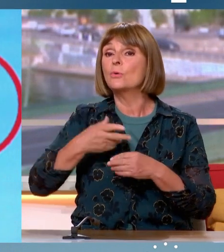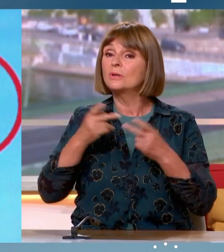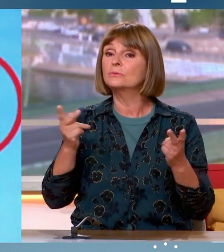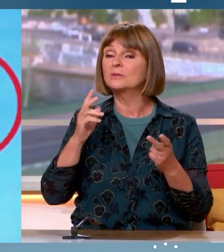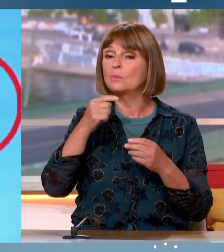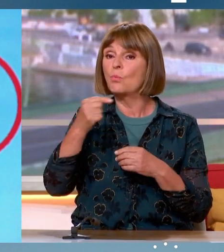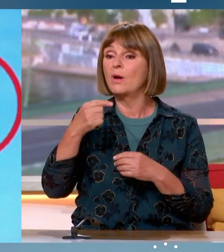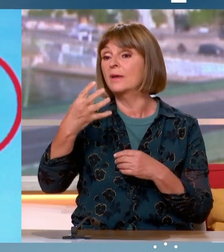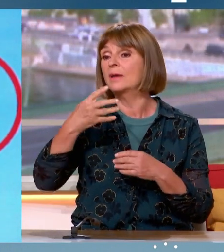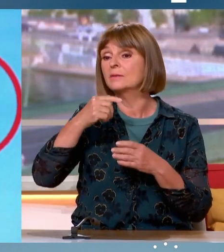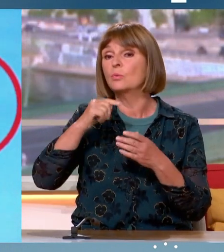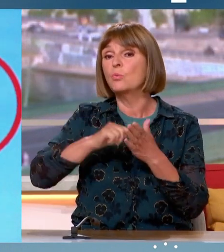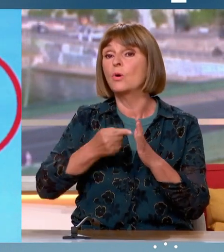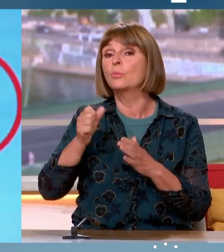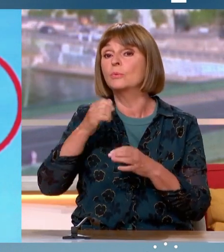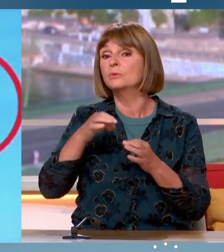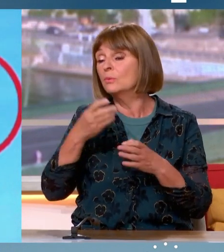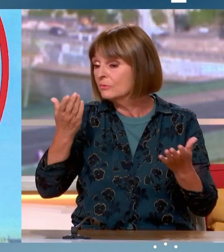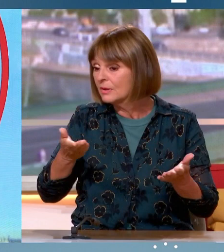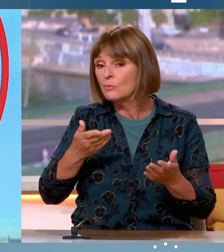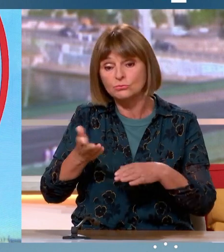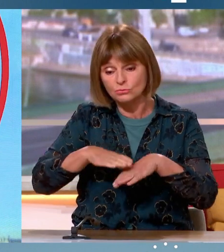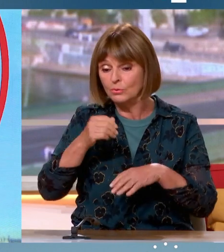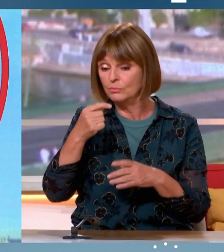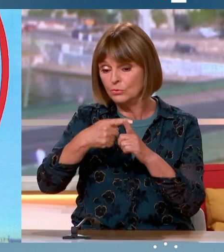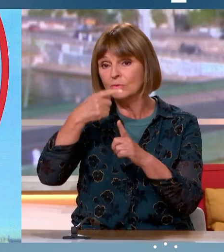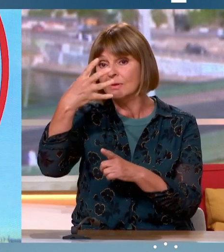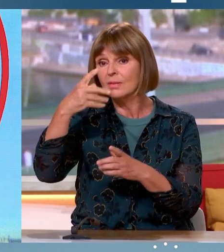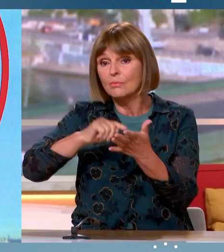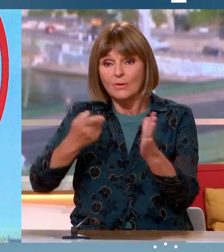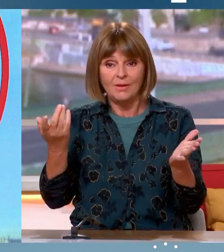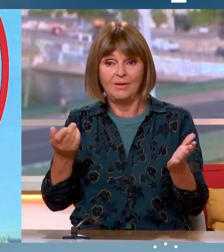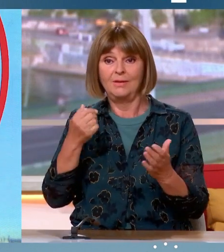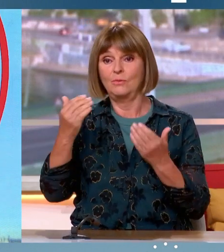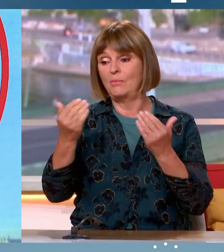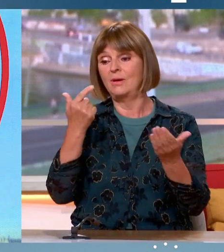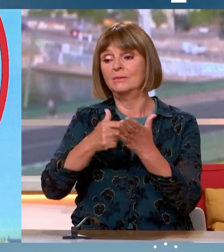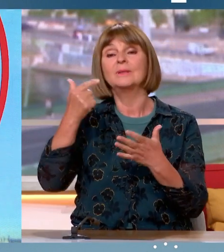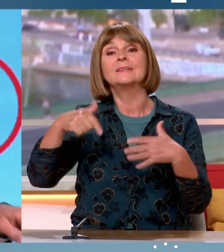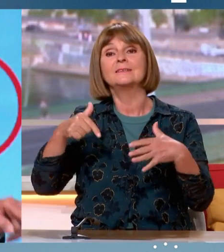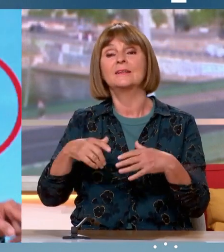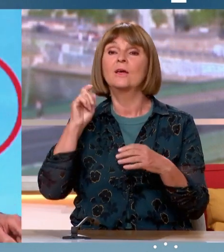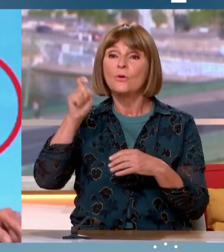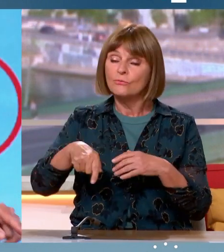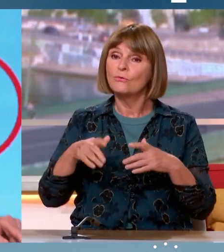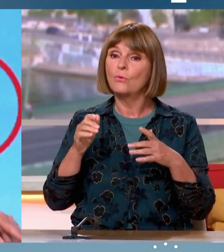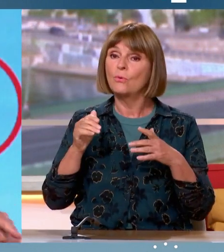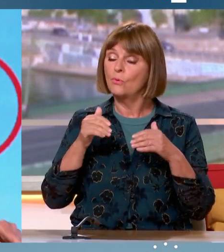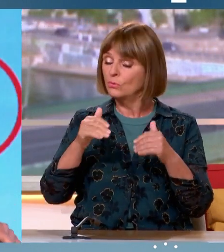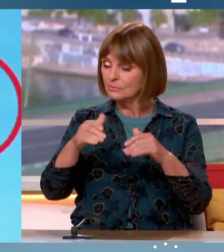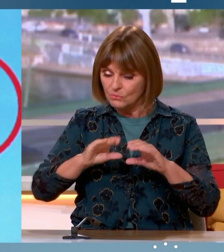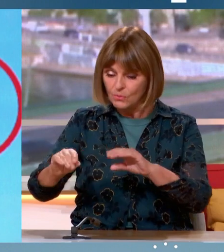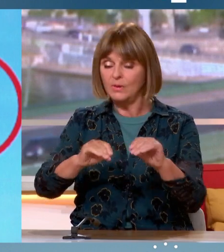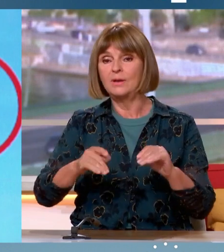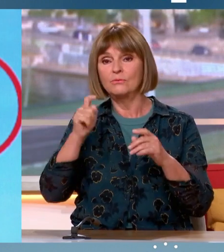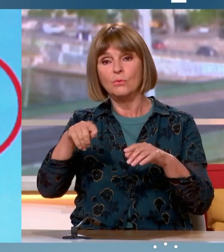président Macron. Il a fait plus de 4 points par rapport à 2017. Donc il faut rester les pieds sur terre, il faut continuer à faire des campagnes sur le terrain comme